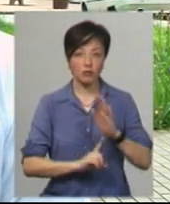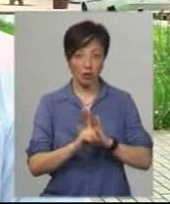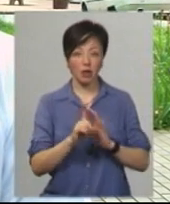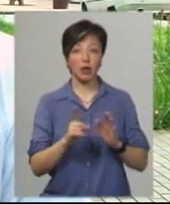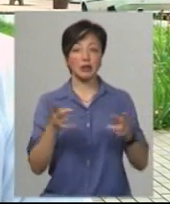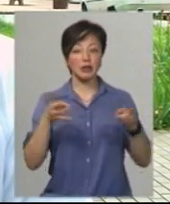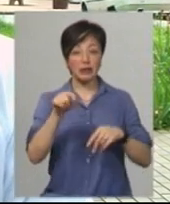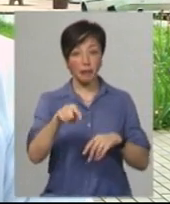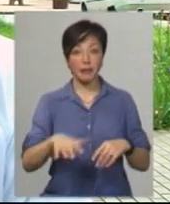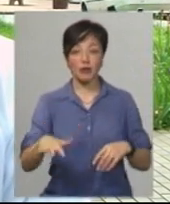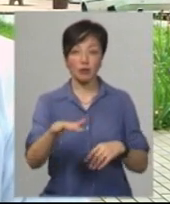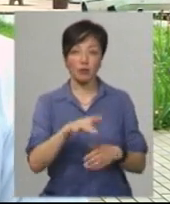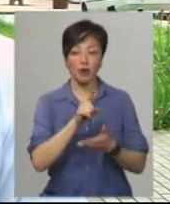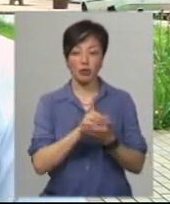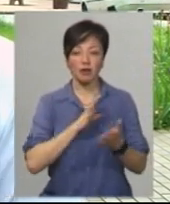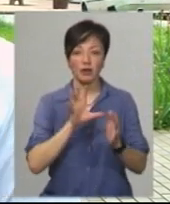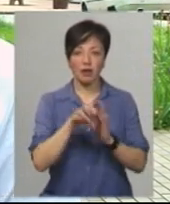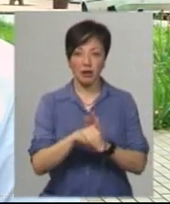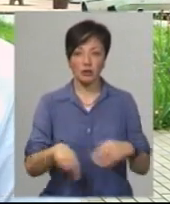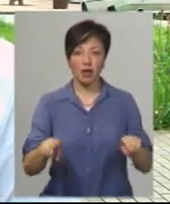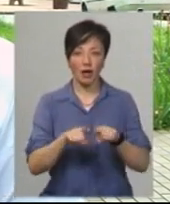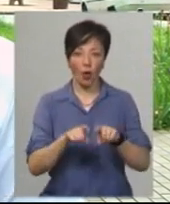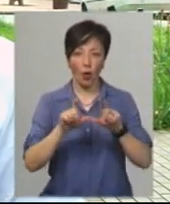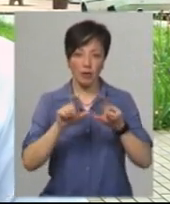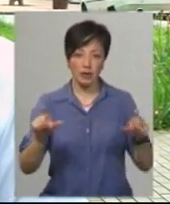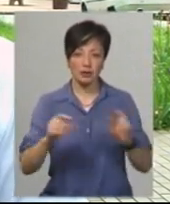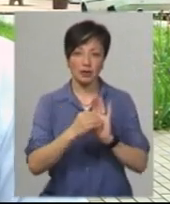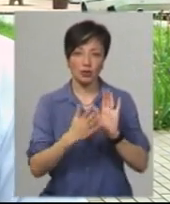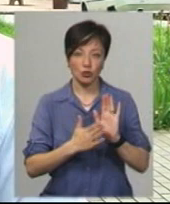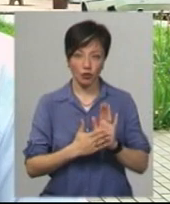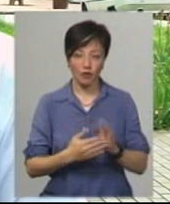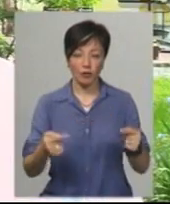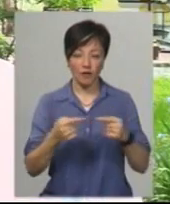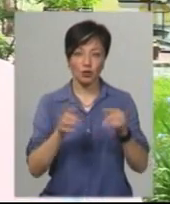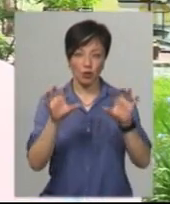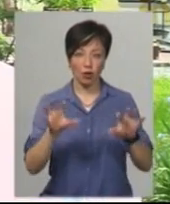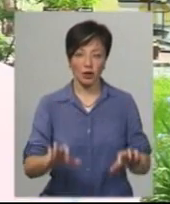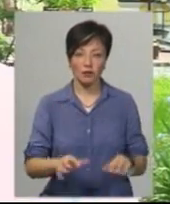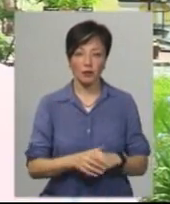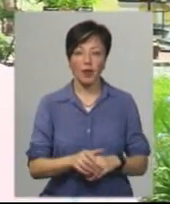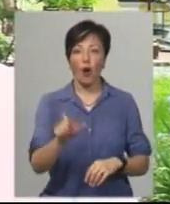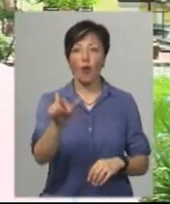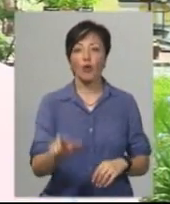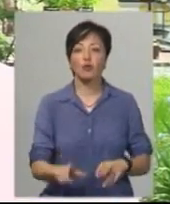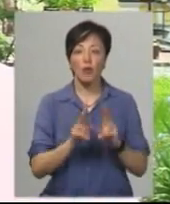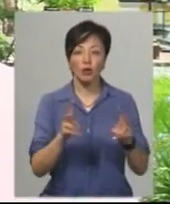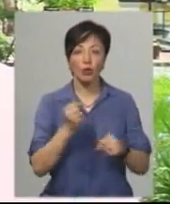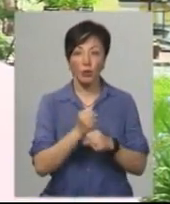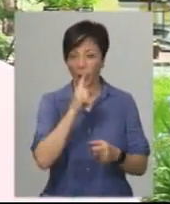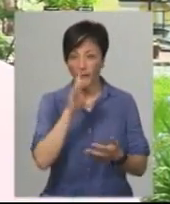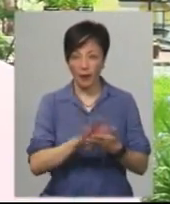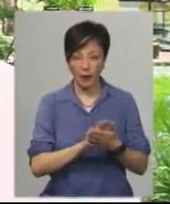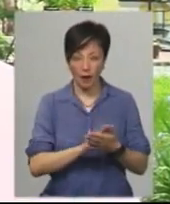відповідно, дана територія має бути віднесена до таких об'єктів і зарістно відповідно до чинного законодавства. Особа, яка проводить незаконні розкопки на